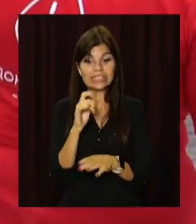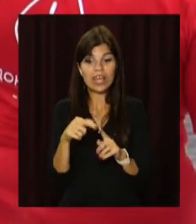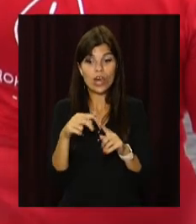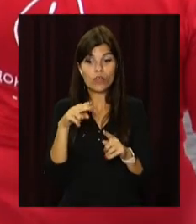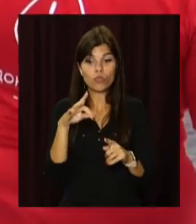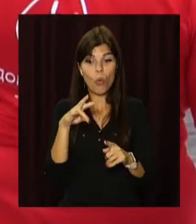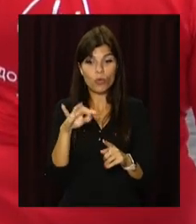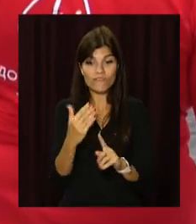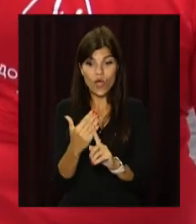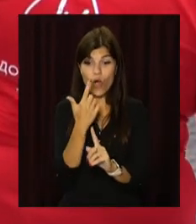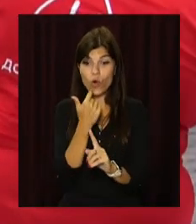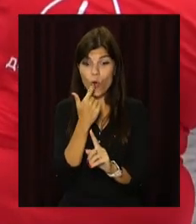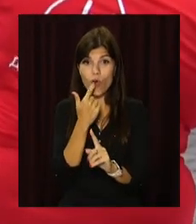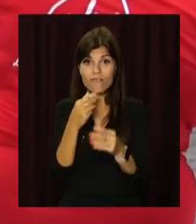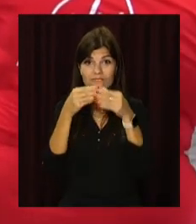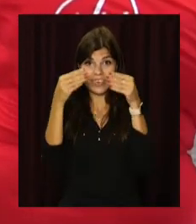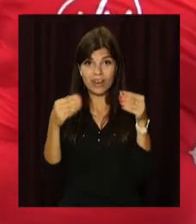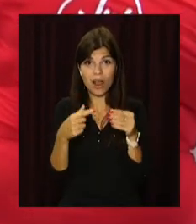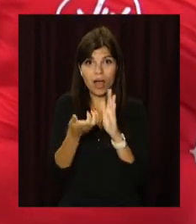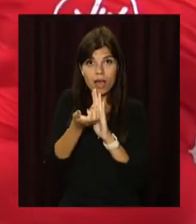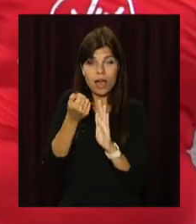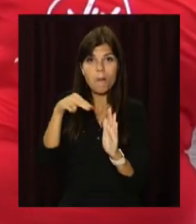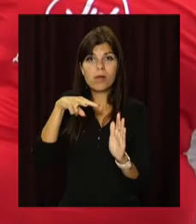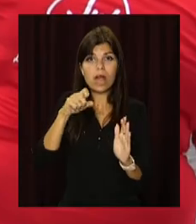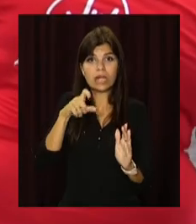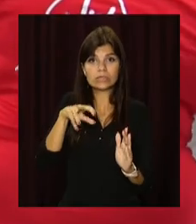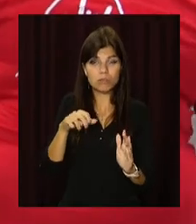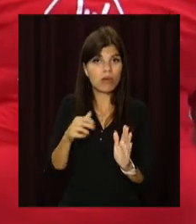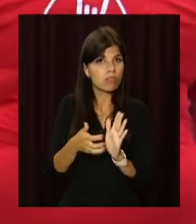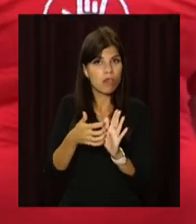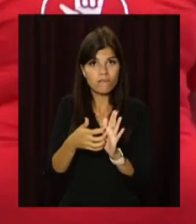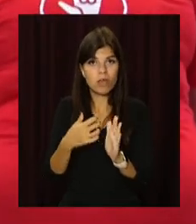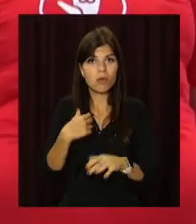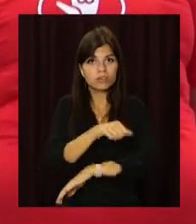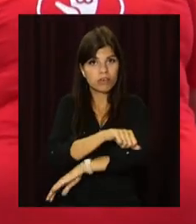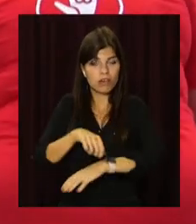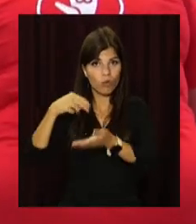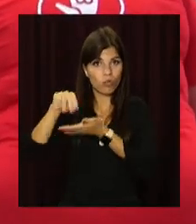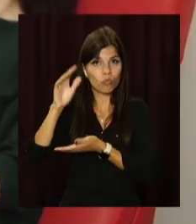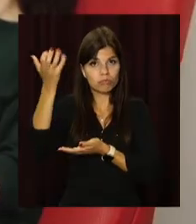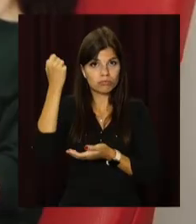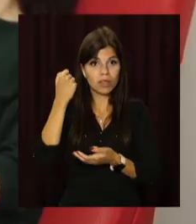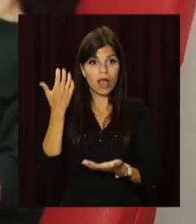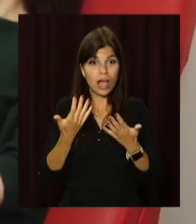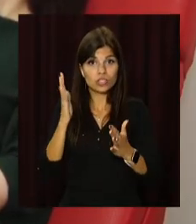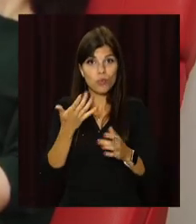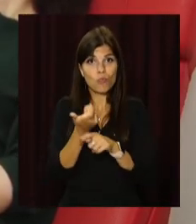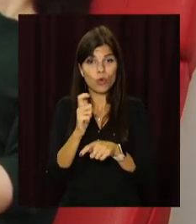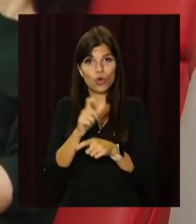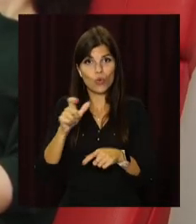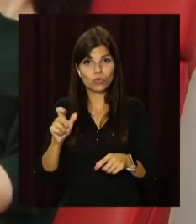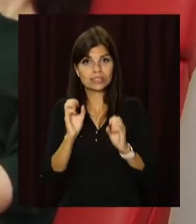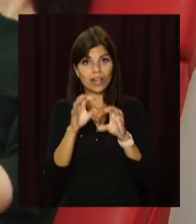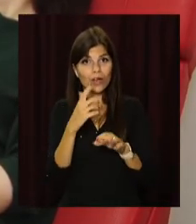донорської плазми, на сьогоднішній день їх не вистачає на Україні і приходиться закупати за границей. А якщо більше буде у нас